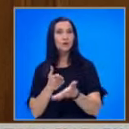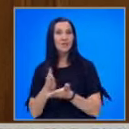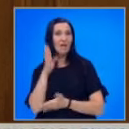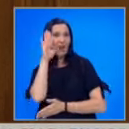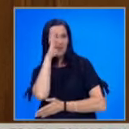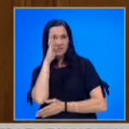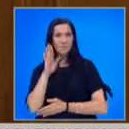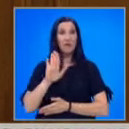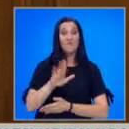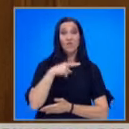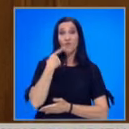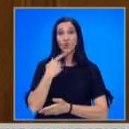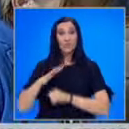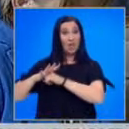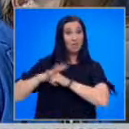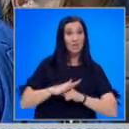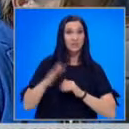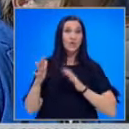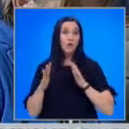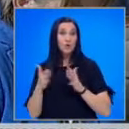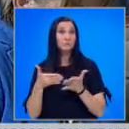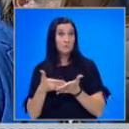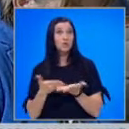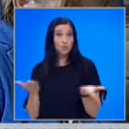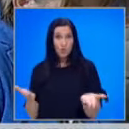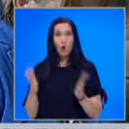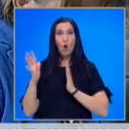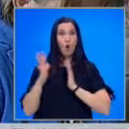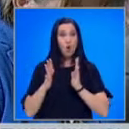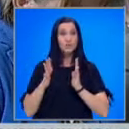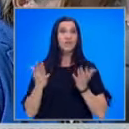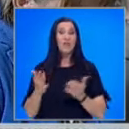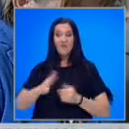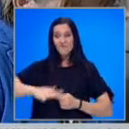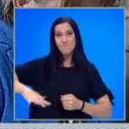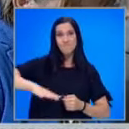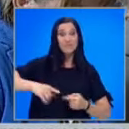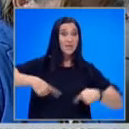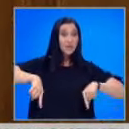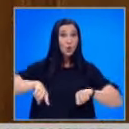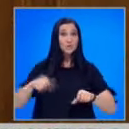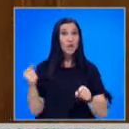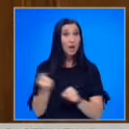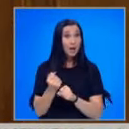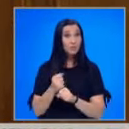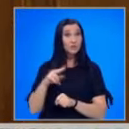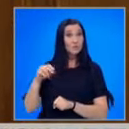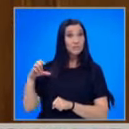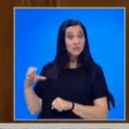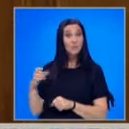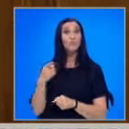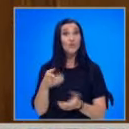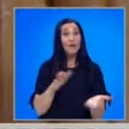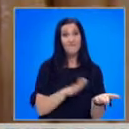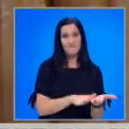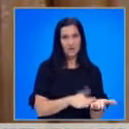е лицемерно вие да говорите за натиска на горските ези, защото горските в смесните региони са функция на ДПС. И това